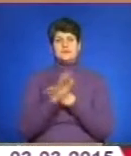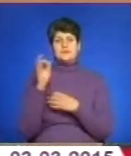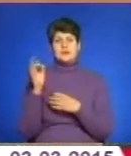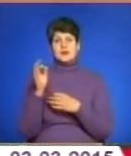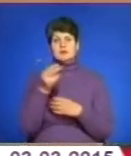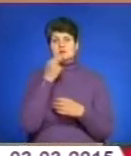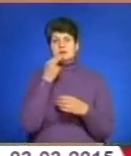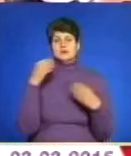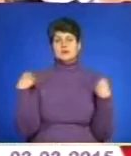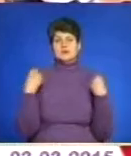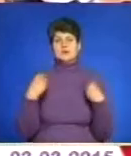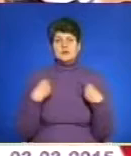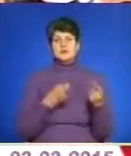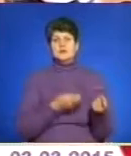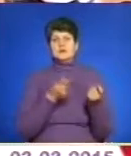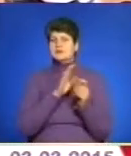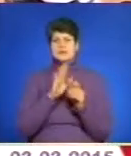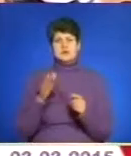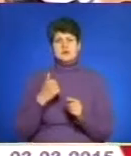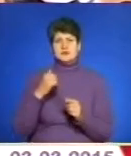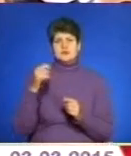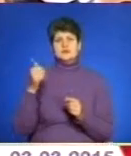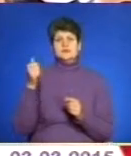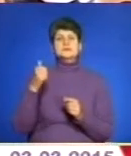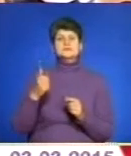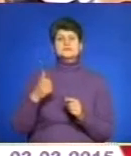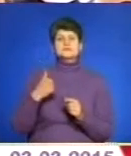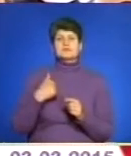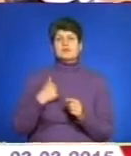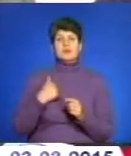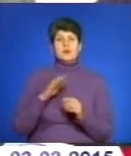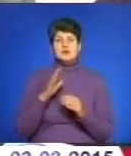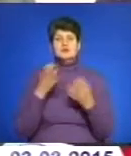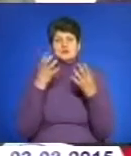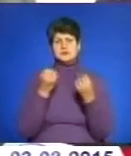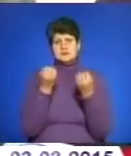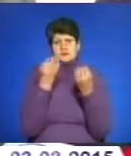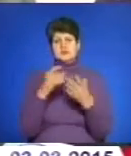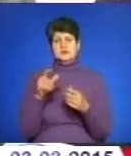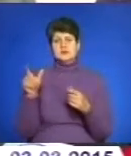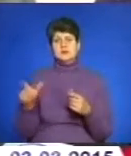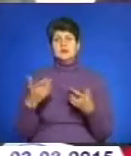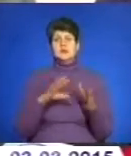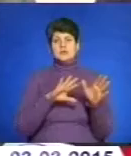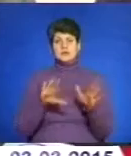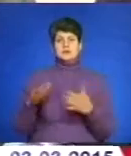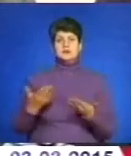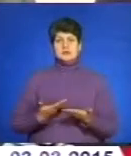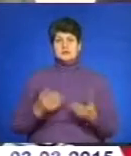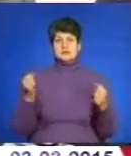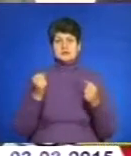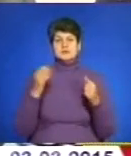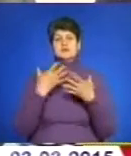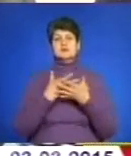Продукти і одяг везуть не лише для солдатів, а й для місцевого населення. Ми пережили цю зиму, далі буде